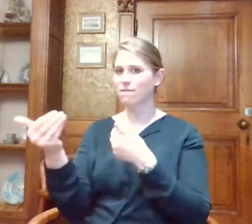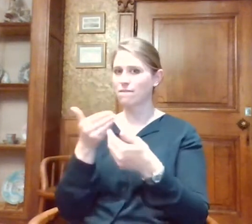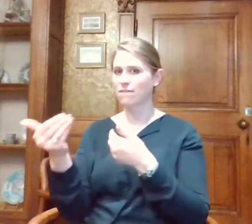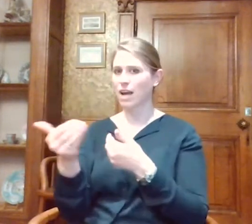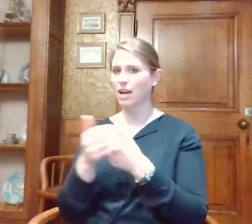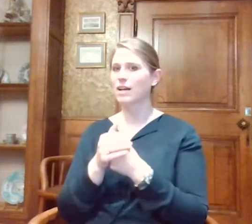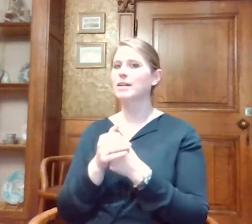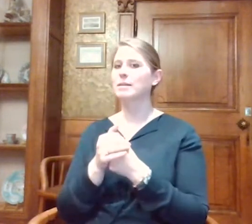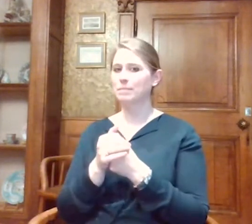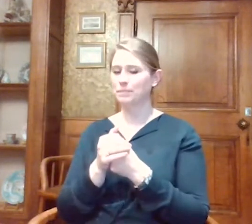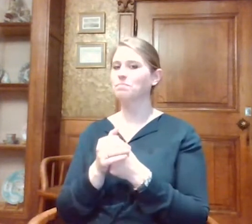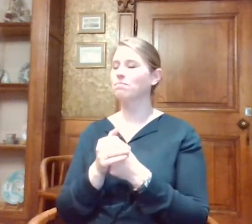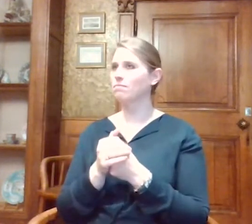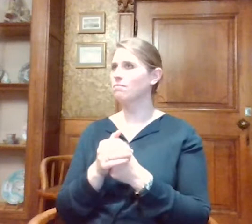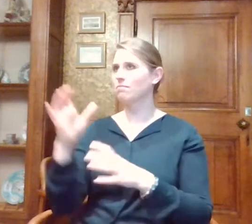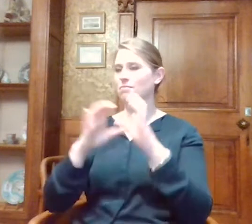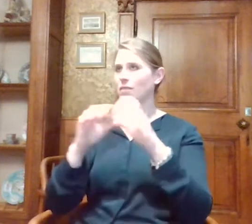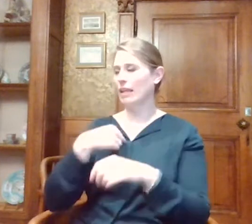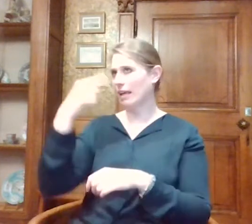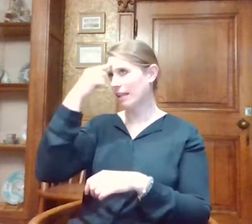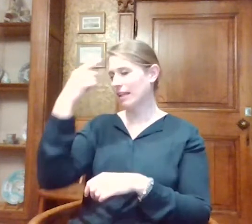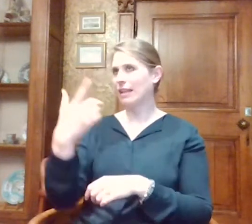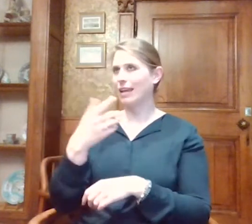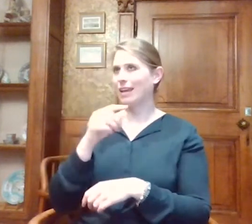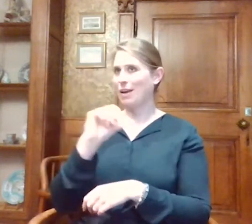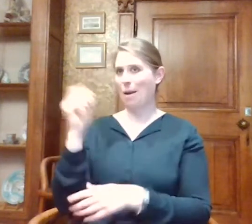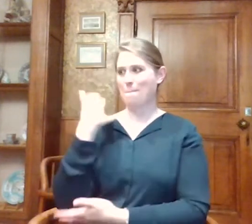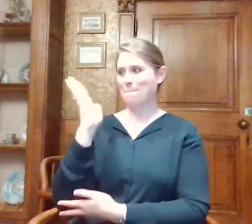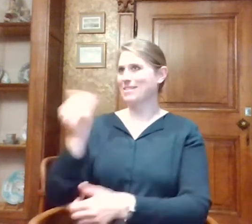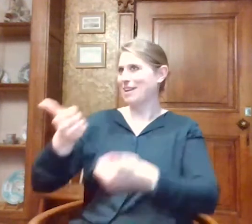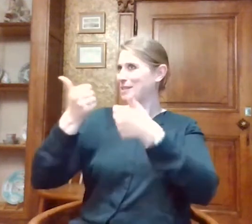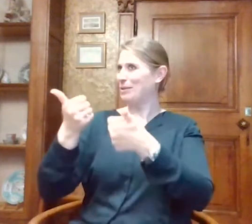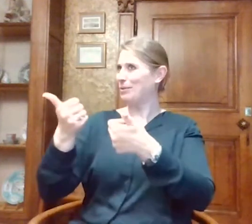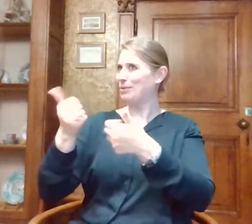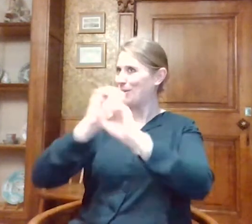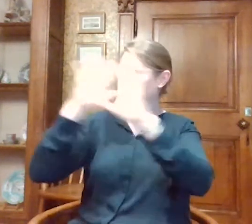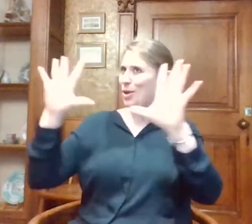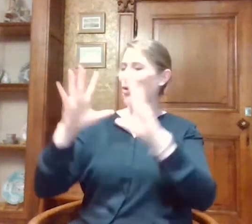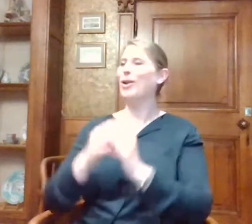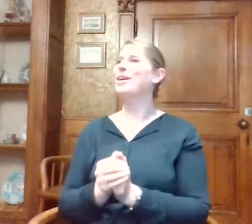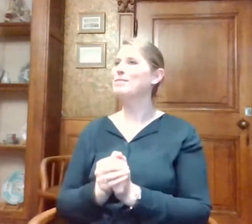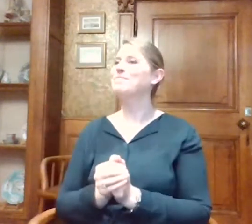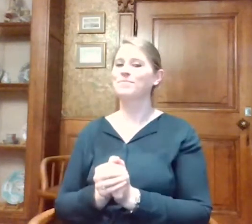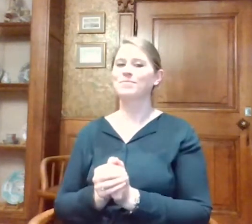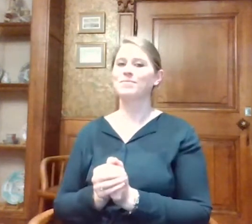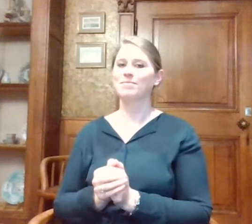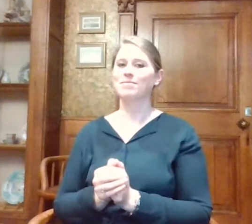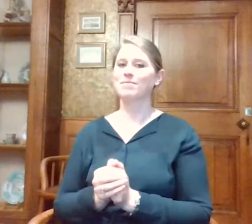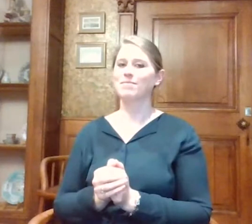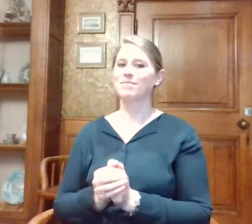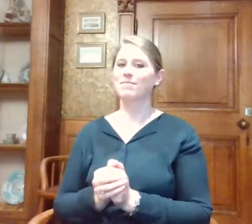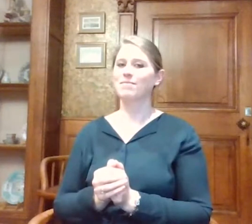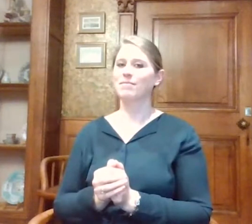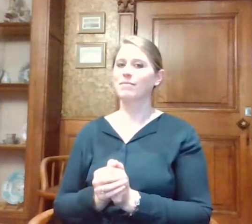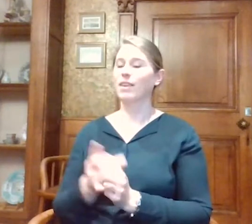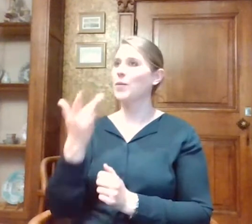in de chat. Dus ik vermoed dat jullie een goede presentatie gegeven hebben, waarin dat alles heel duidelijk was. Dus ik